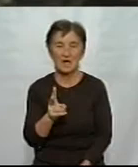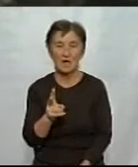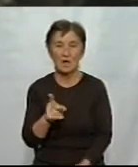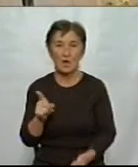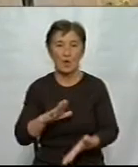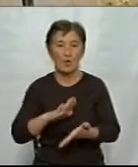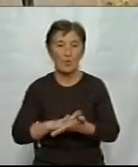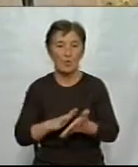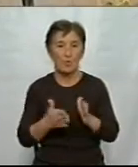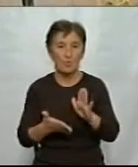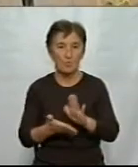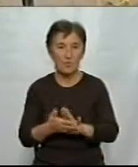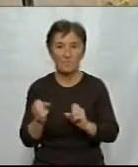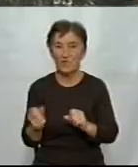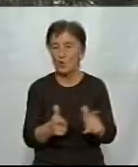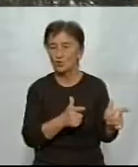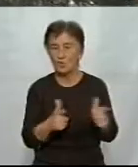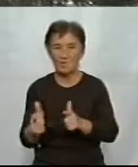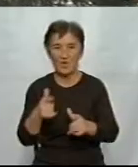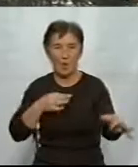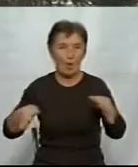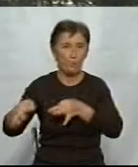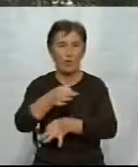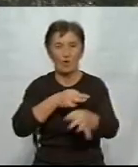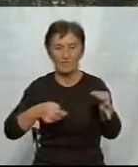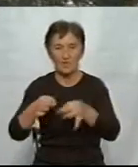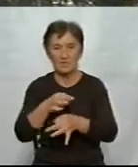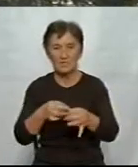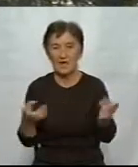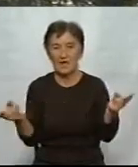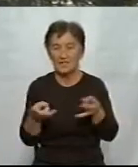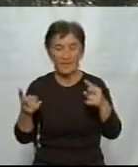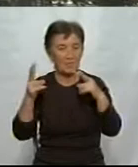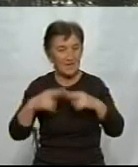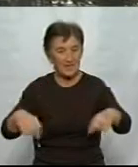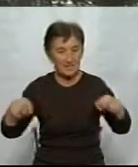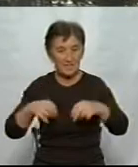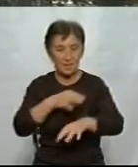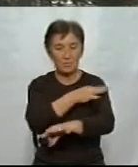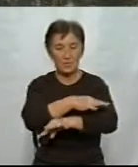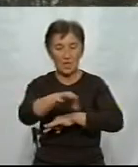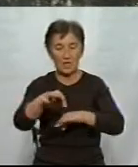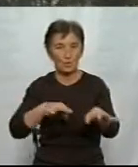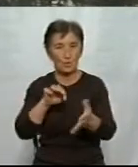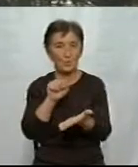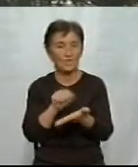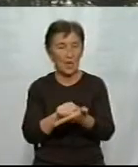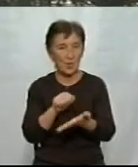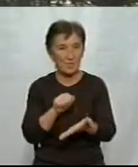умови добудови цього будинку готові обговорювати. Для цього необхідно розглянути проєктно-кошторисну документацію.